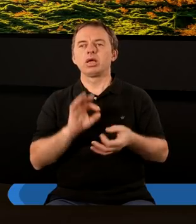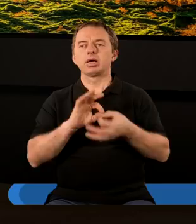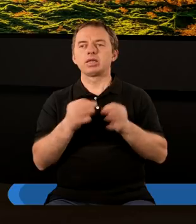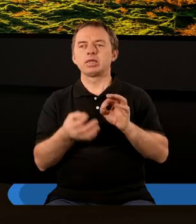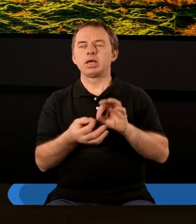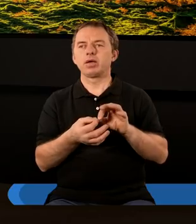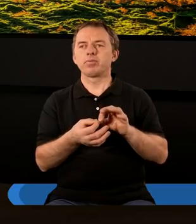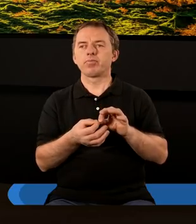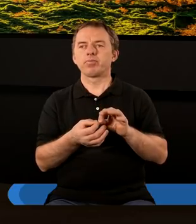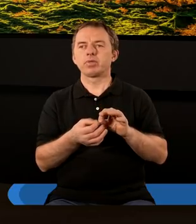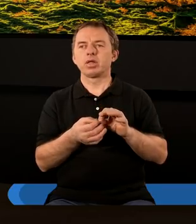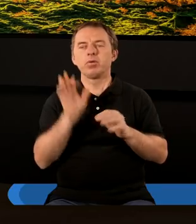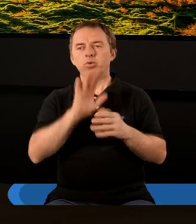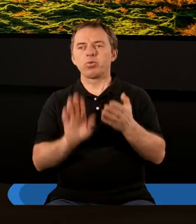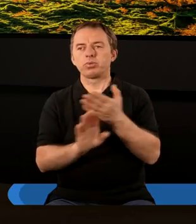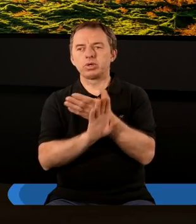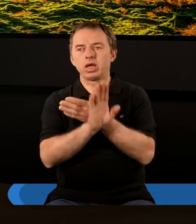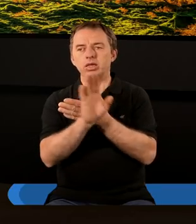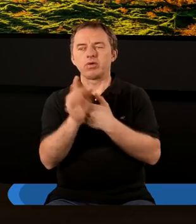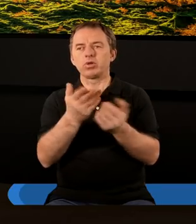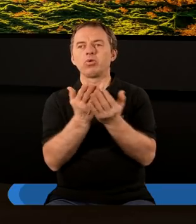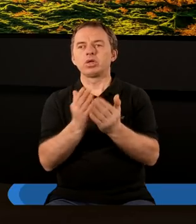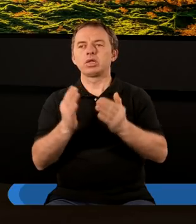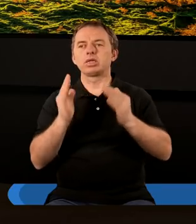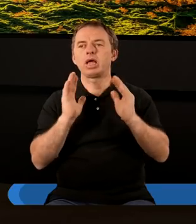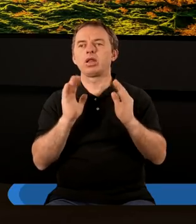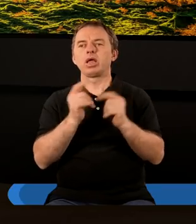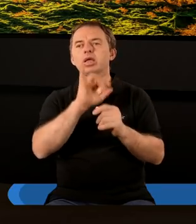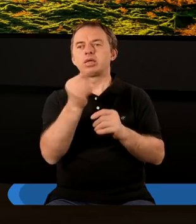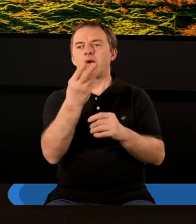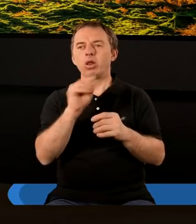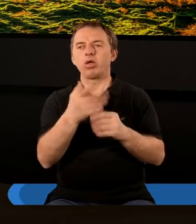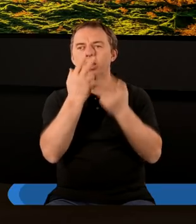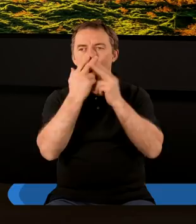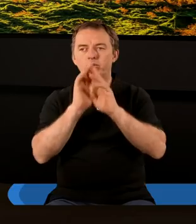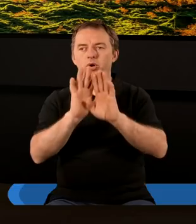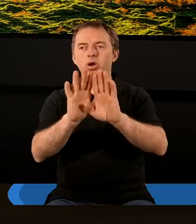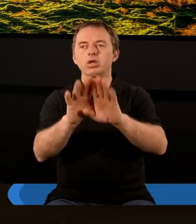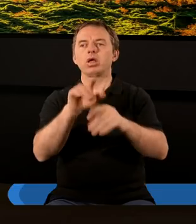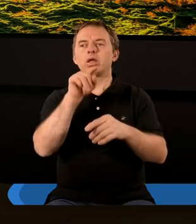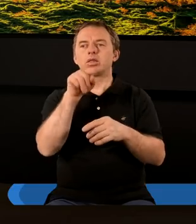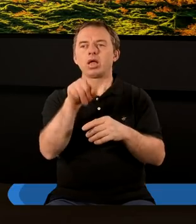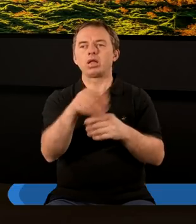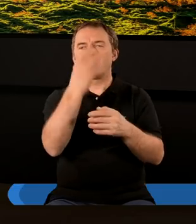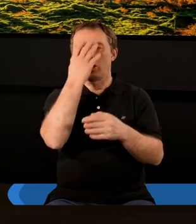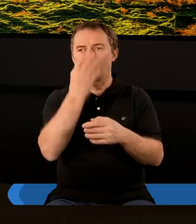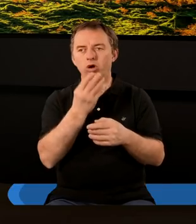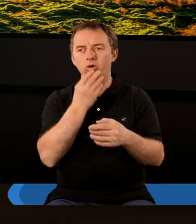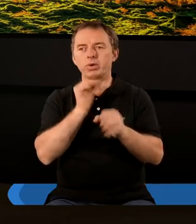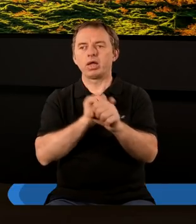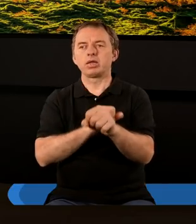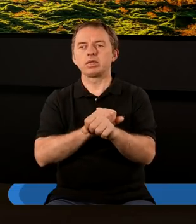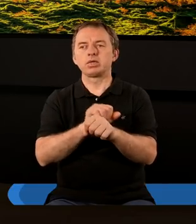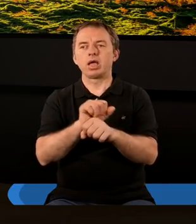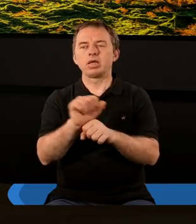Pan Bóg przestawia tę scenę Janowi, pokazuje właśnie, że ten obraz jest,